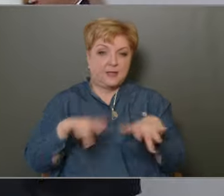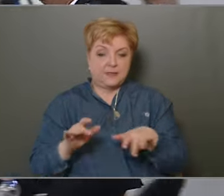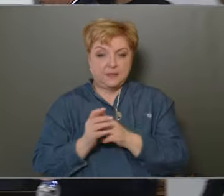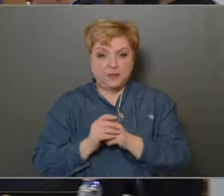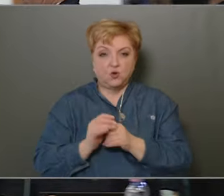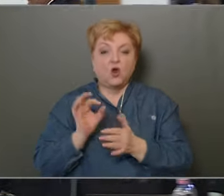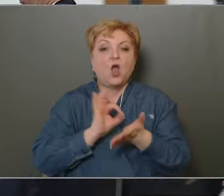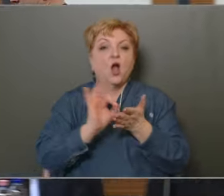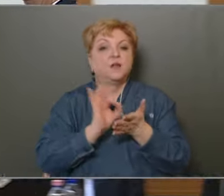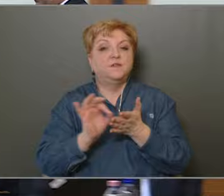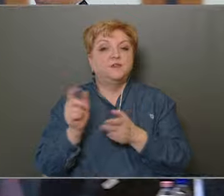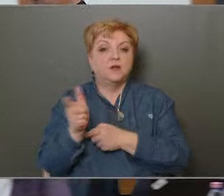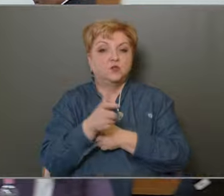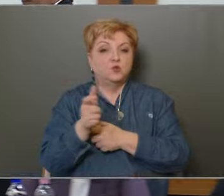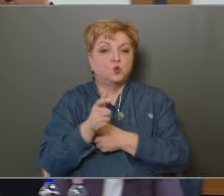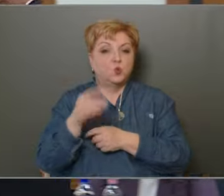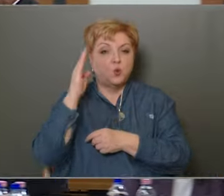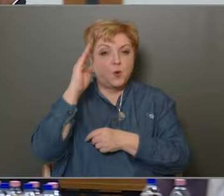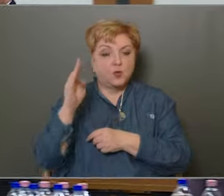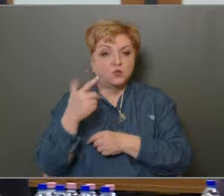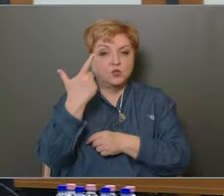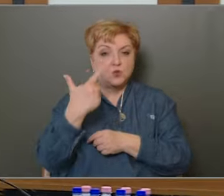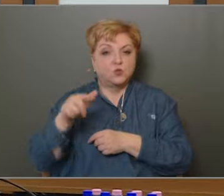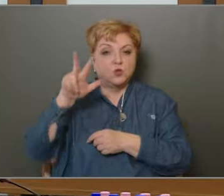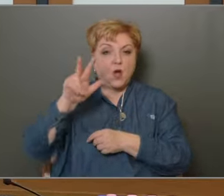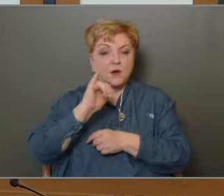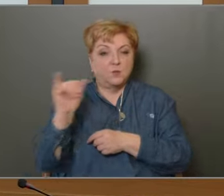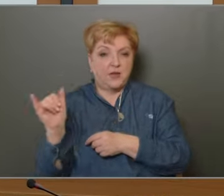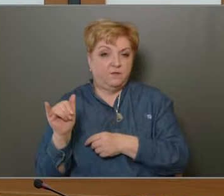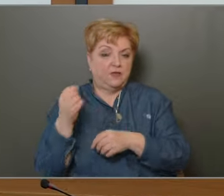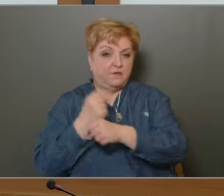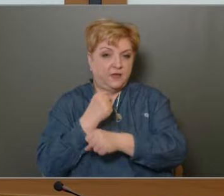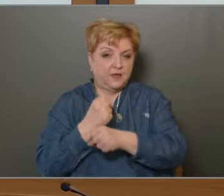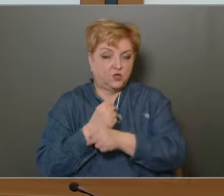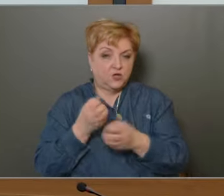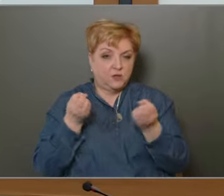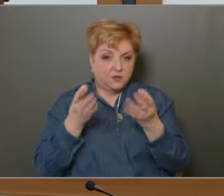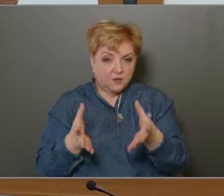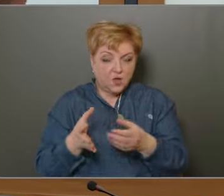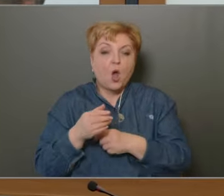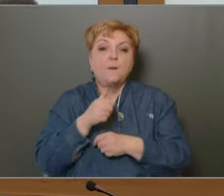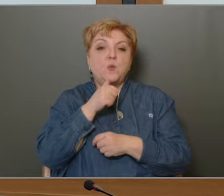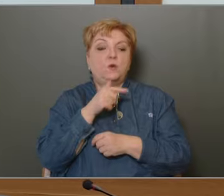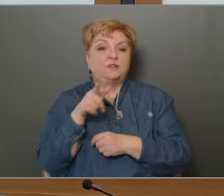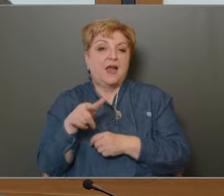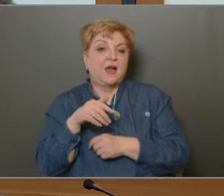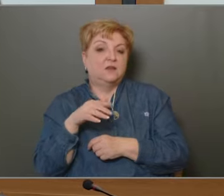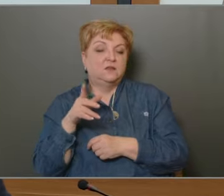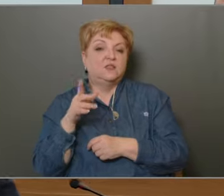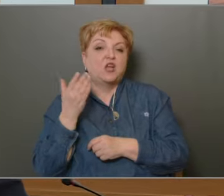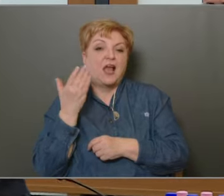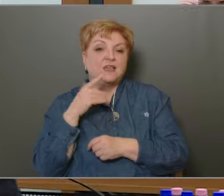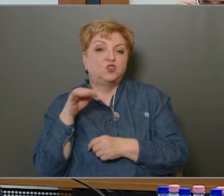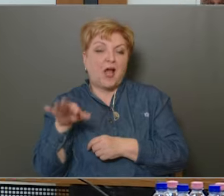parancsnokság 2023. évi tevékenységéről Előterjesztő Pukner Alpogármester úr és Hegyesi Árpád, kerületi hivatásos